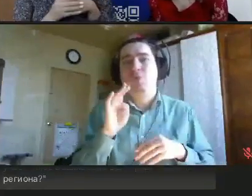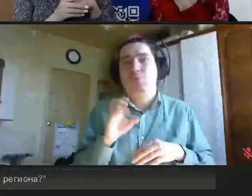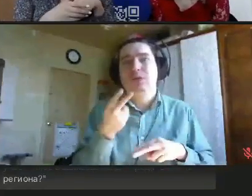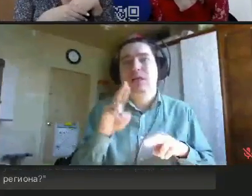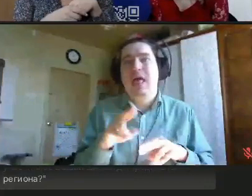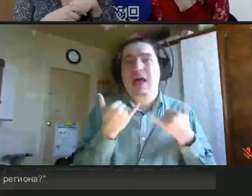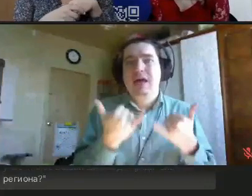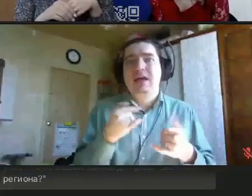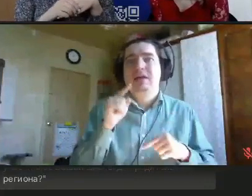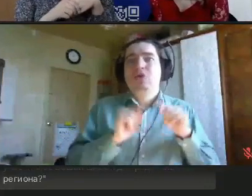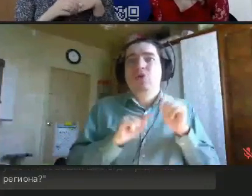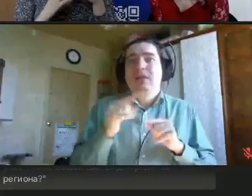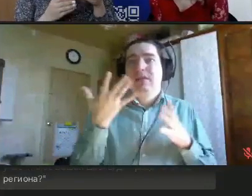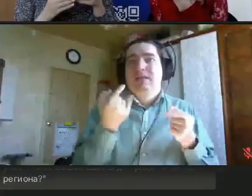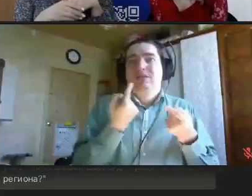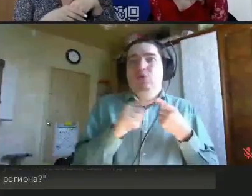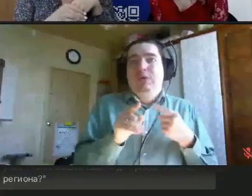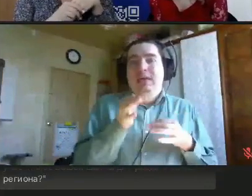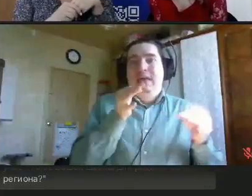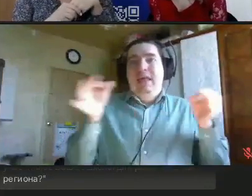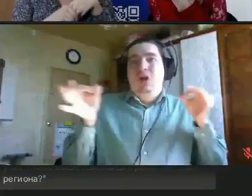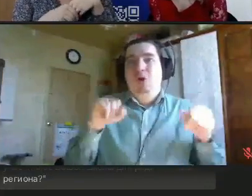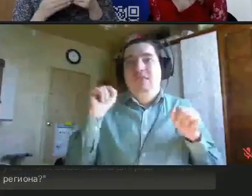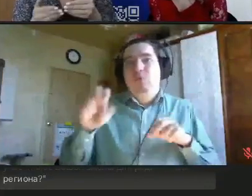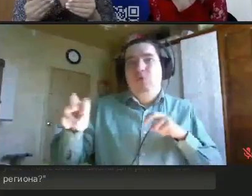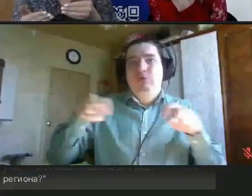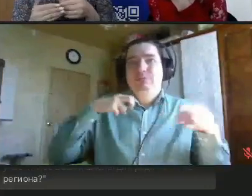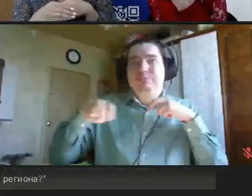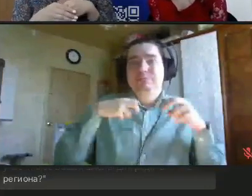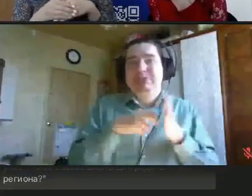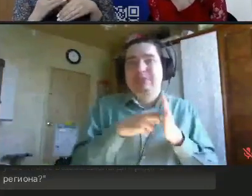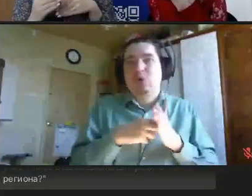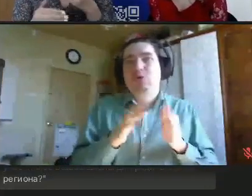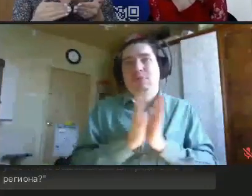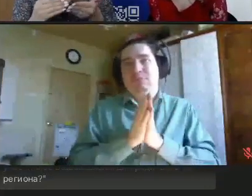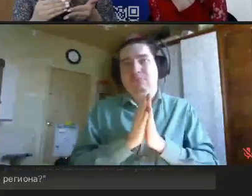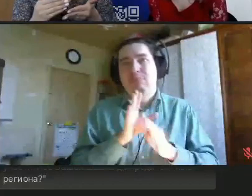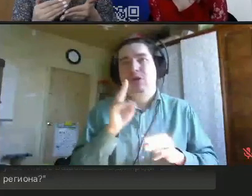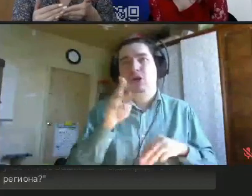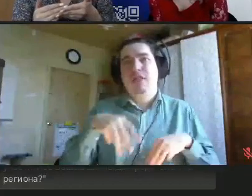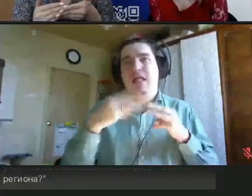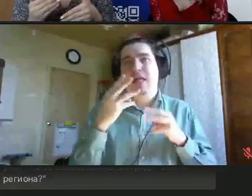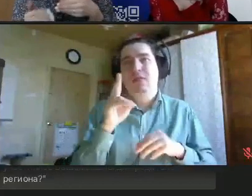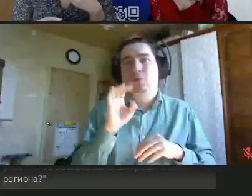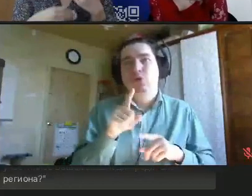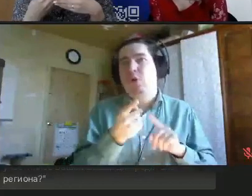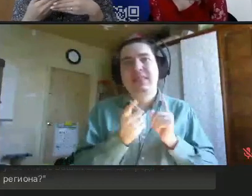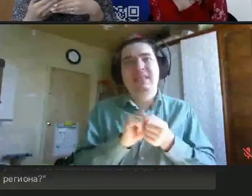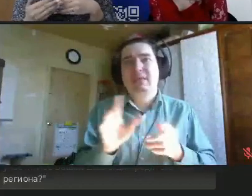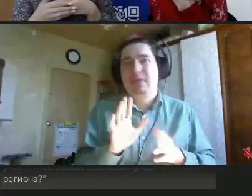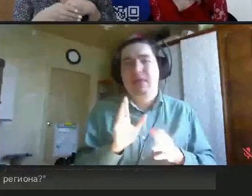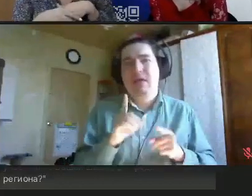регионах, вы можете написать нам письмо на почту, мы вам предоставим доступ к онлайн-курсу. Он не заменяет очный, но